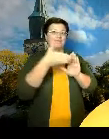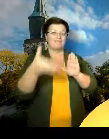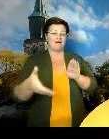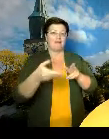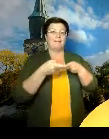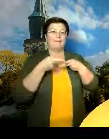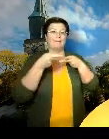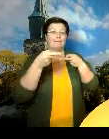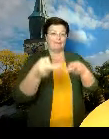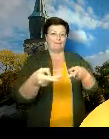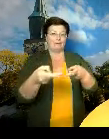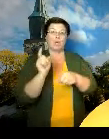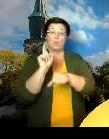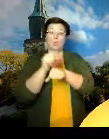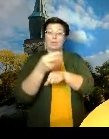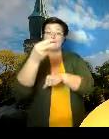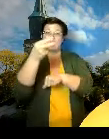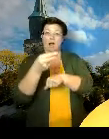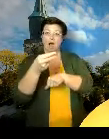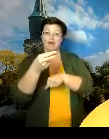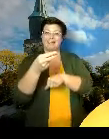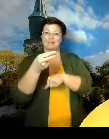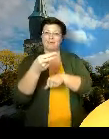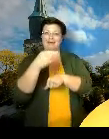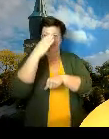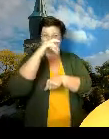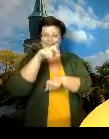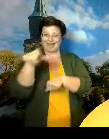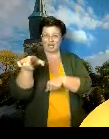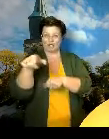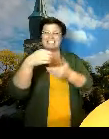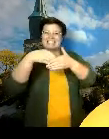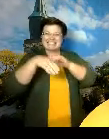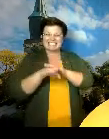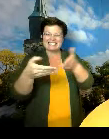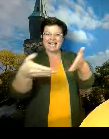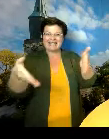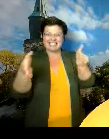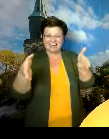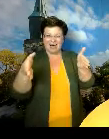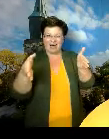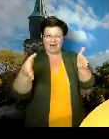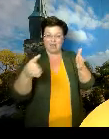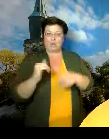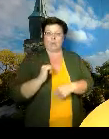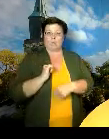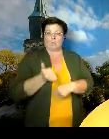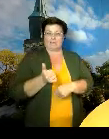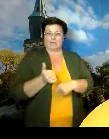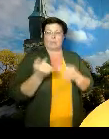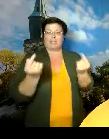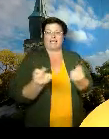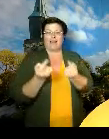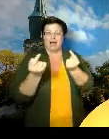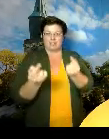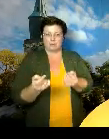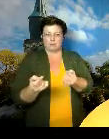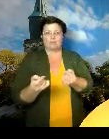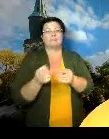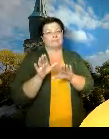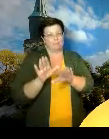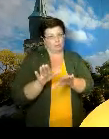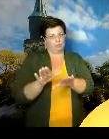yli 20 hengen sisätiloissa järjestettävistä yksityistilaisuuksista. Palataan siihen hetken päästä vähän